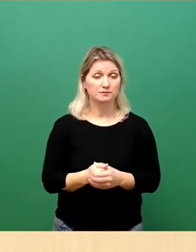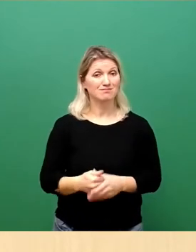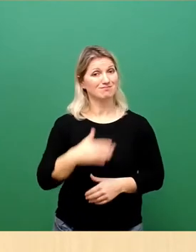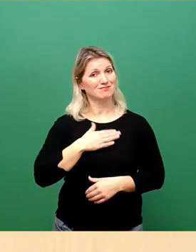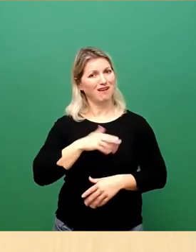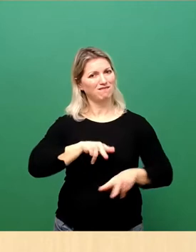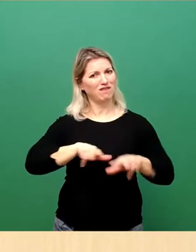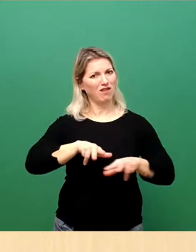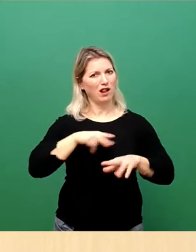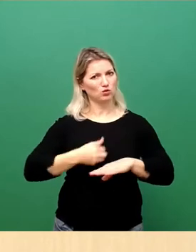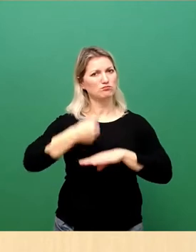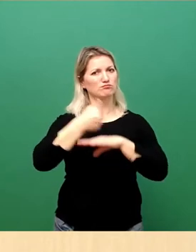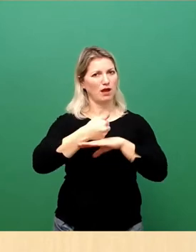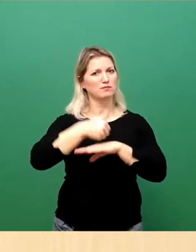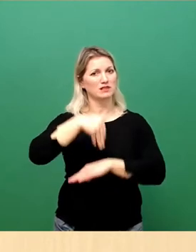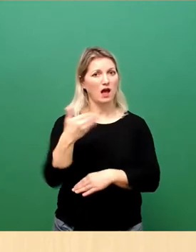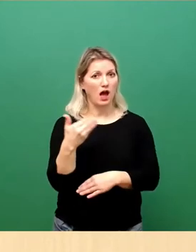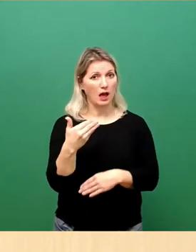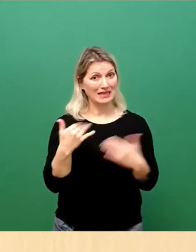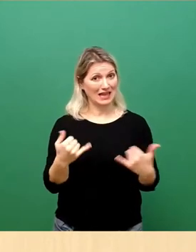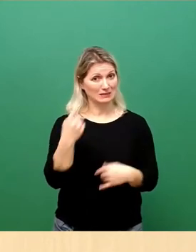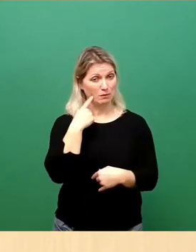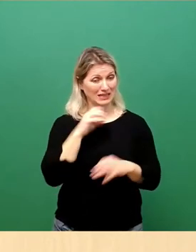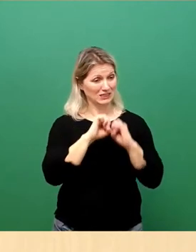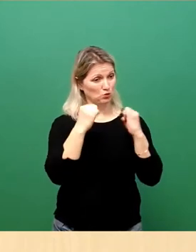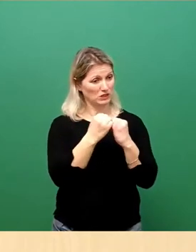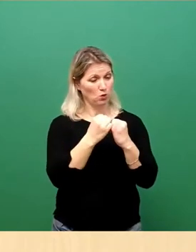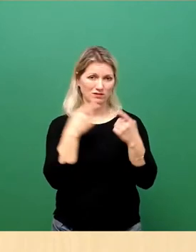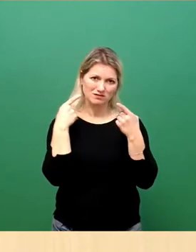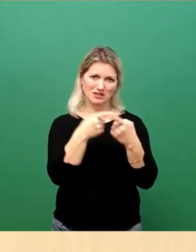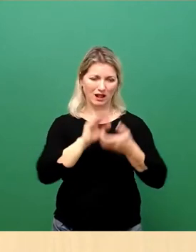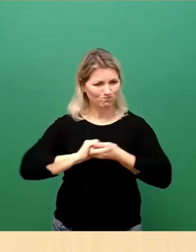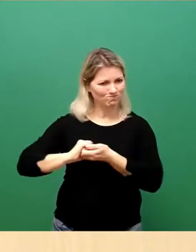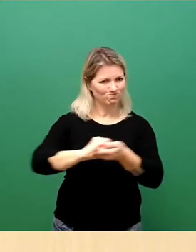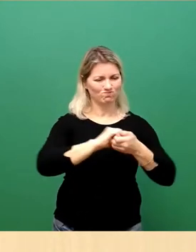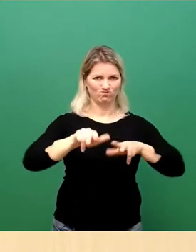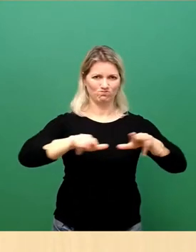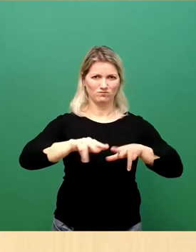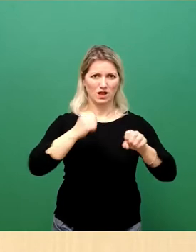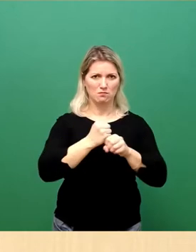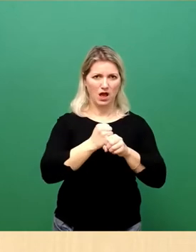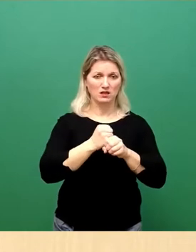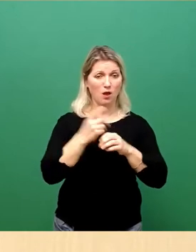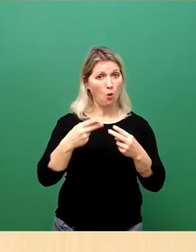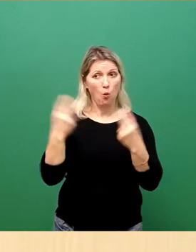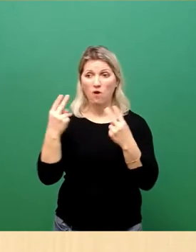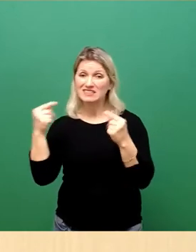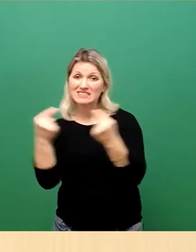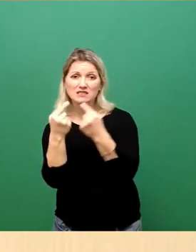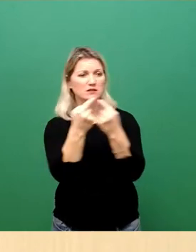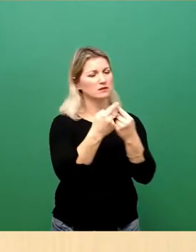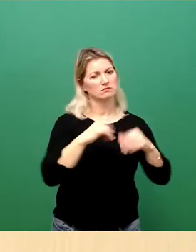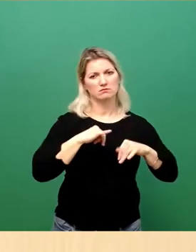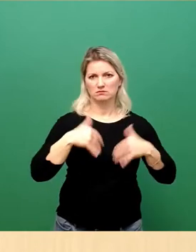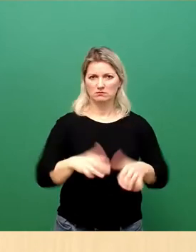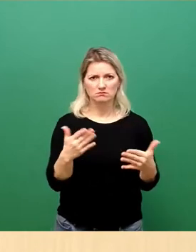werden in der aktuellen Situation gemeinschaftlich handeln und dies ohne öffentlichen Streit als Team tun. So wie in der Vergangenheit auch.